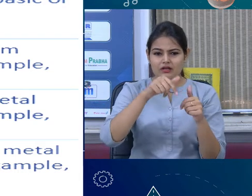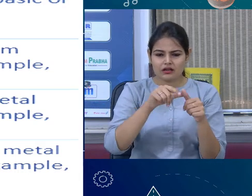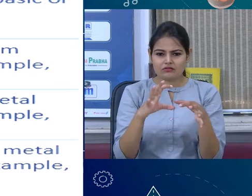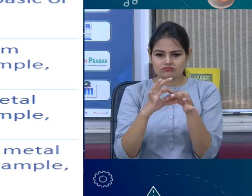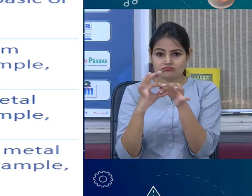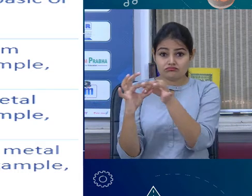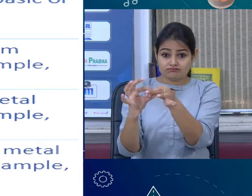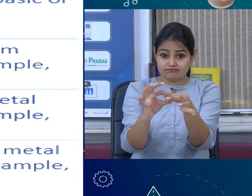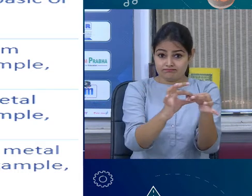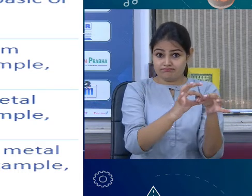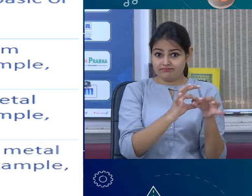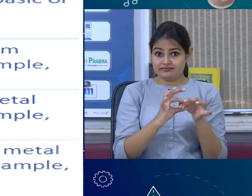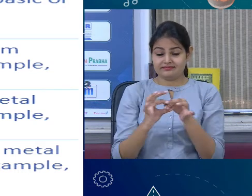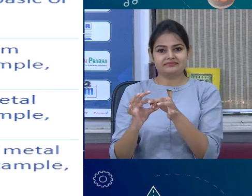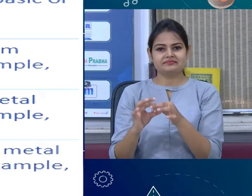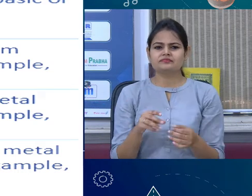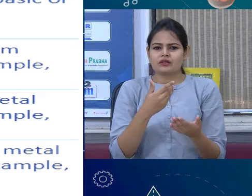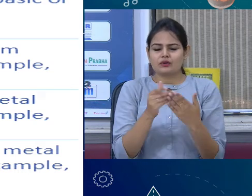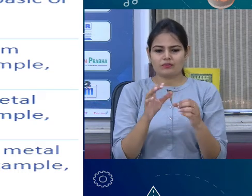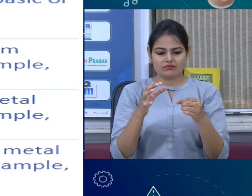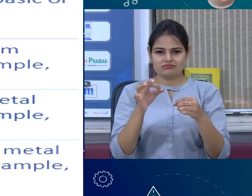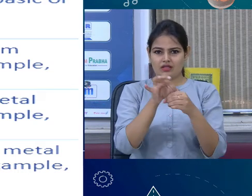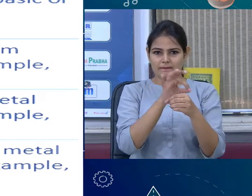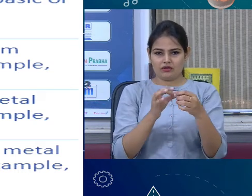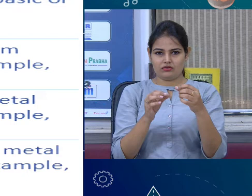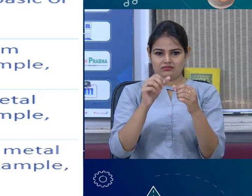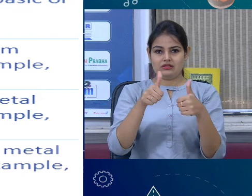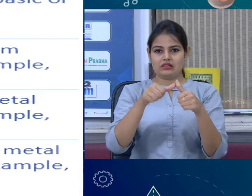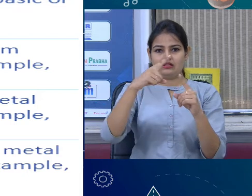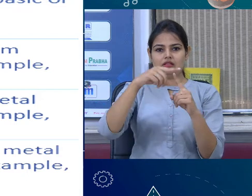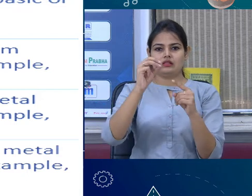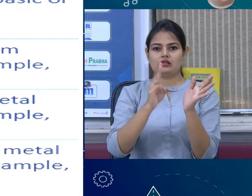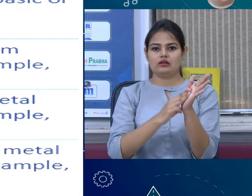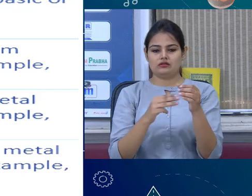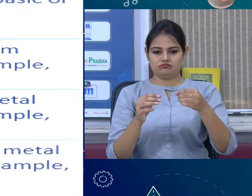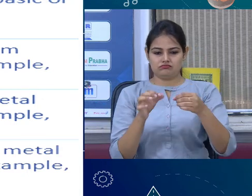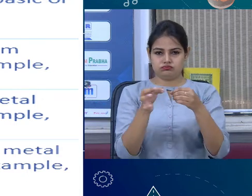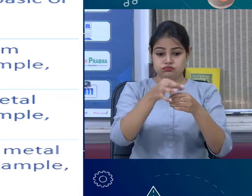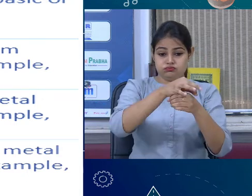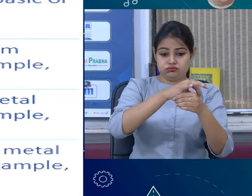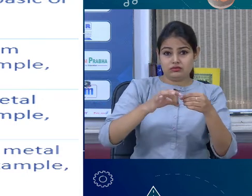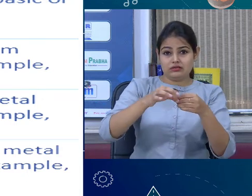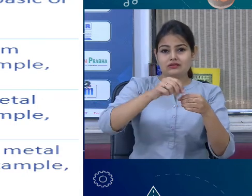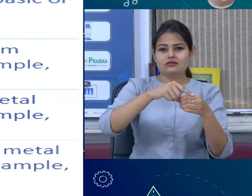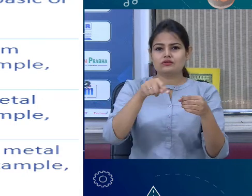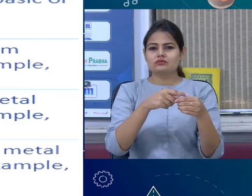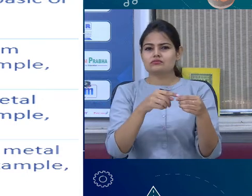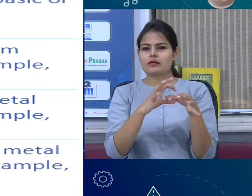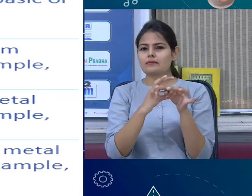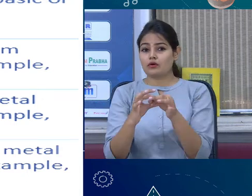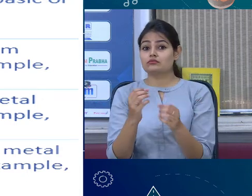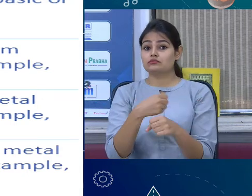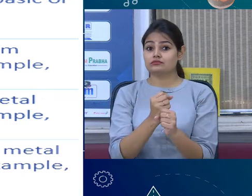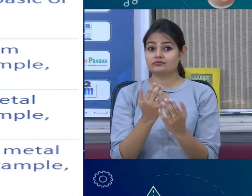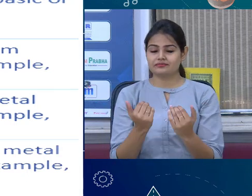कोई भी compound form होता है, तो एक तरह का bond या relation बनता है, तो वो जब bond है, वो ionic form नहीं होता है, जो हम